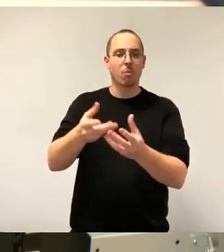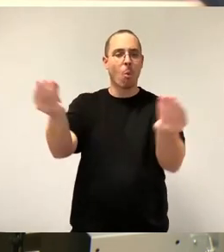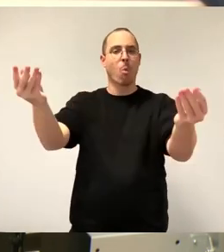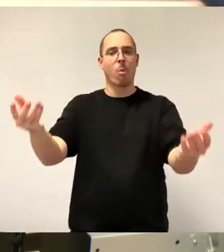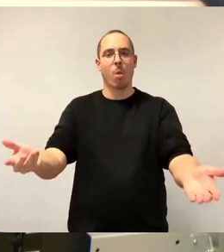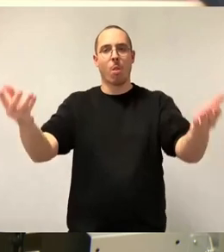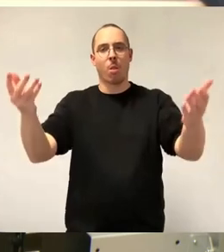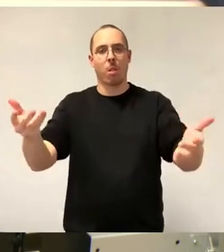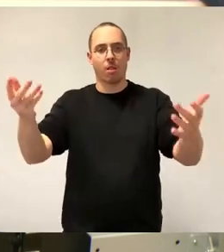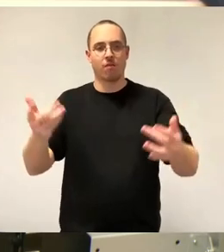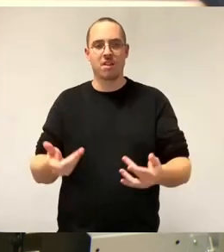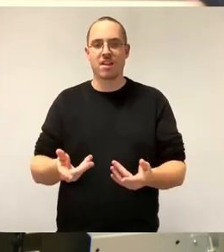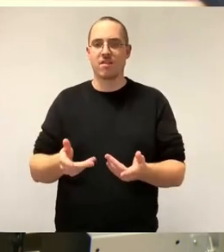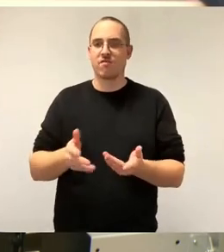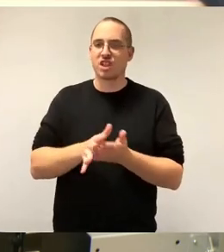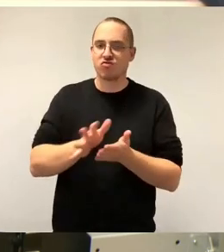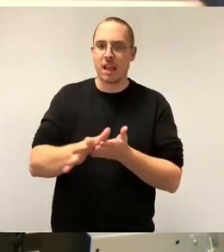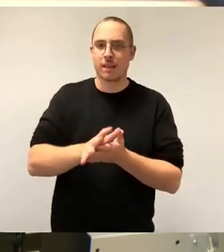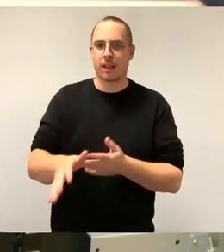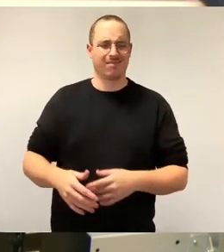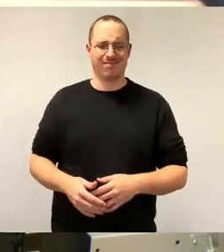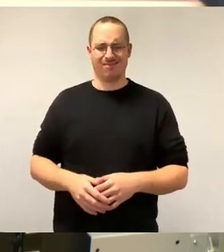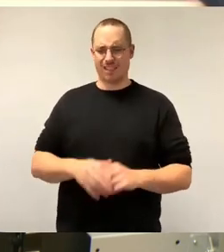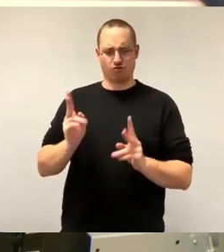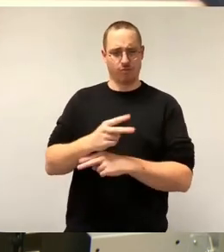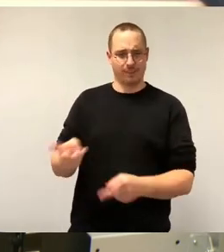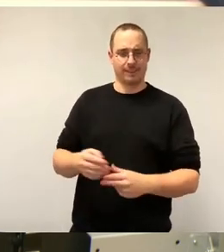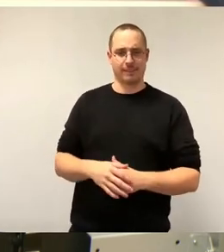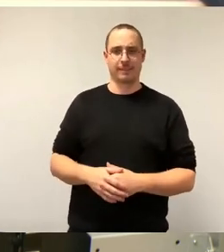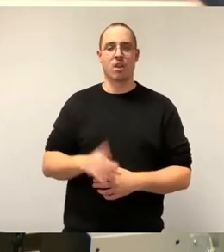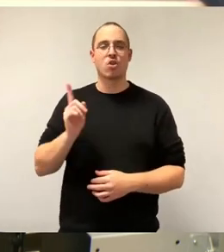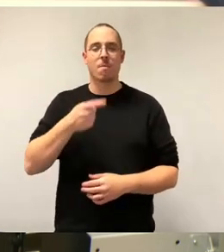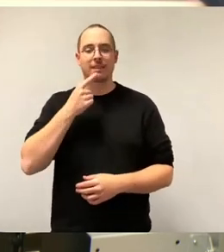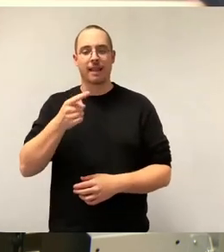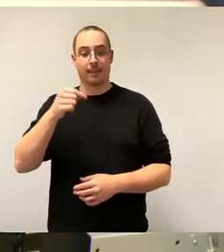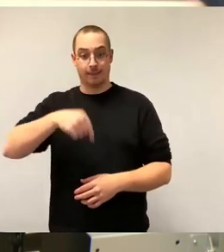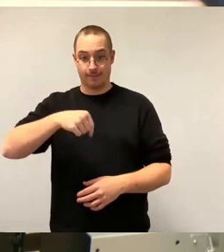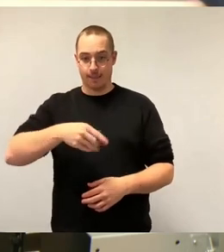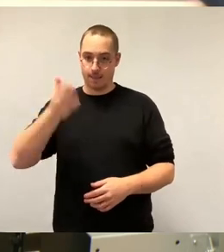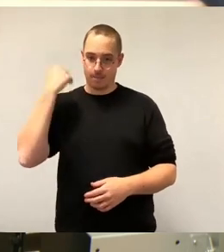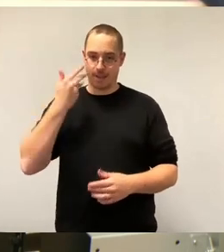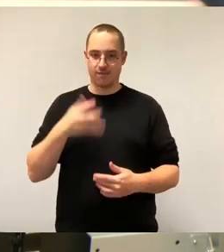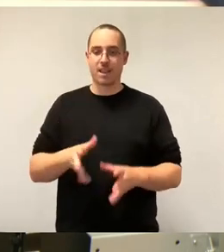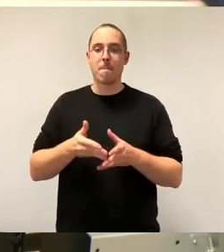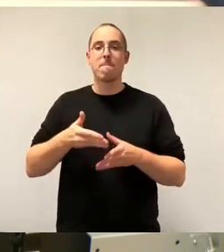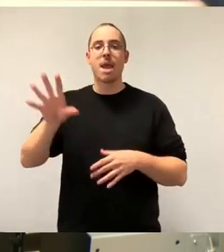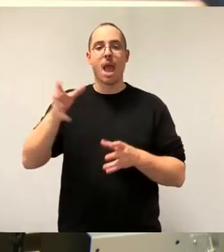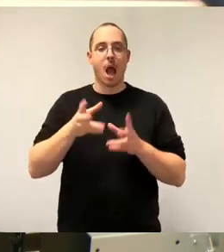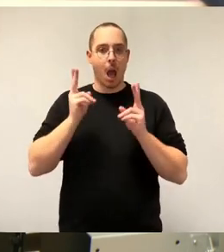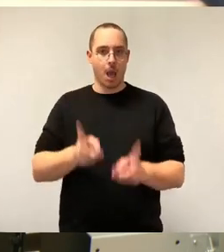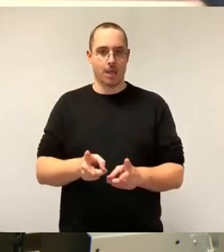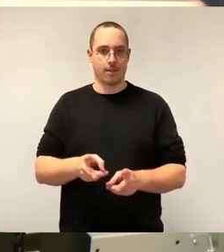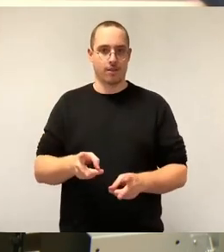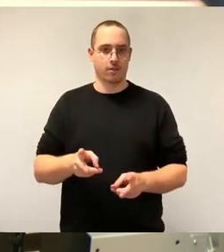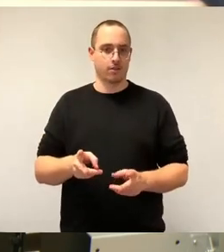in Erinnerung rufen, die nicht nur uns, sondern eine Mehrheit des Stadtrates, zu dem auch die Hälfte der linken Fraktion damals